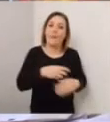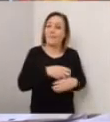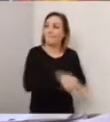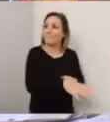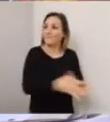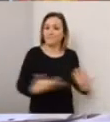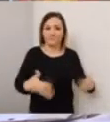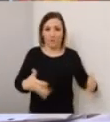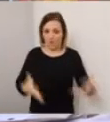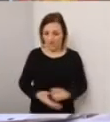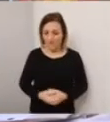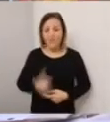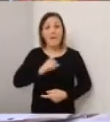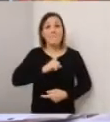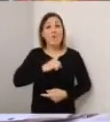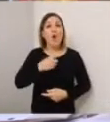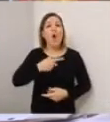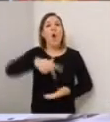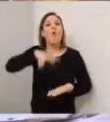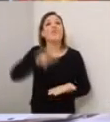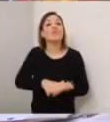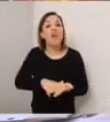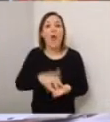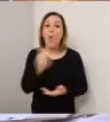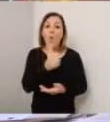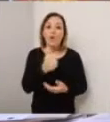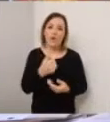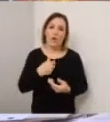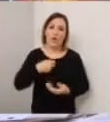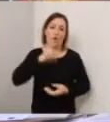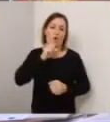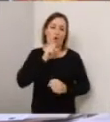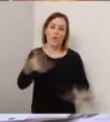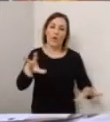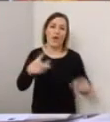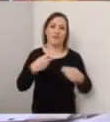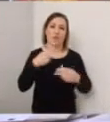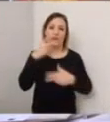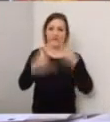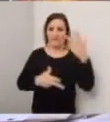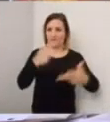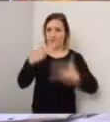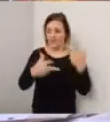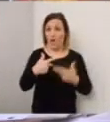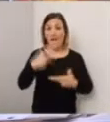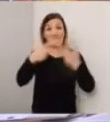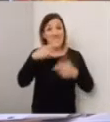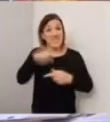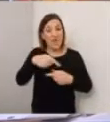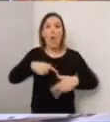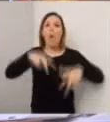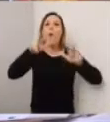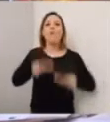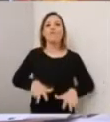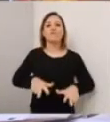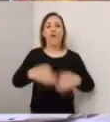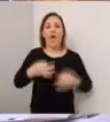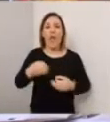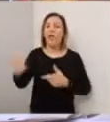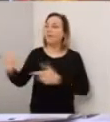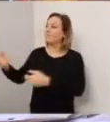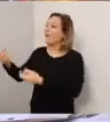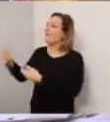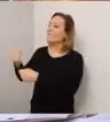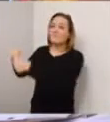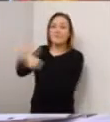unico modo di comunicare è proprio questo del video, quindi tutto quello che dico del video è ufficiale ed esce fuori dalle